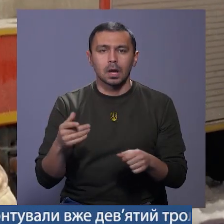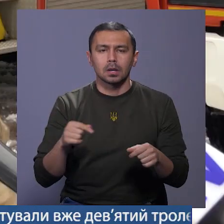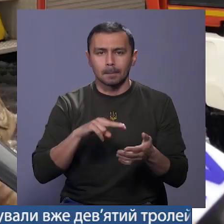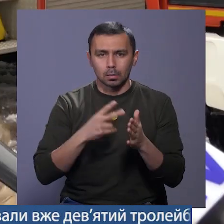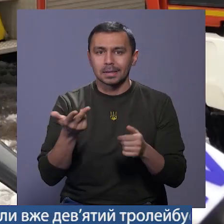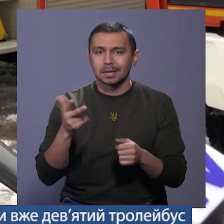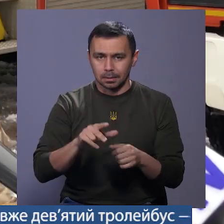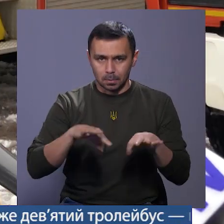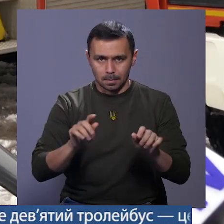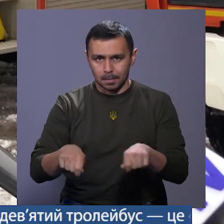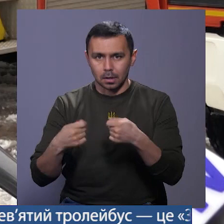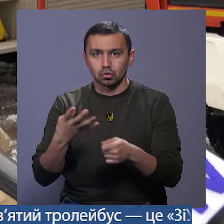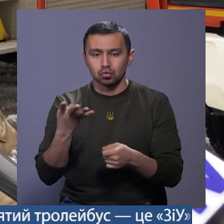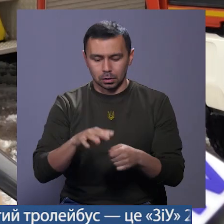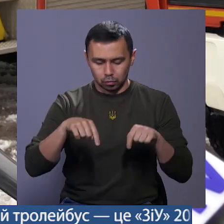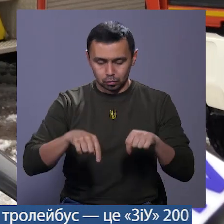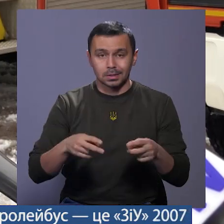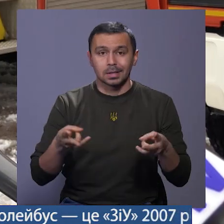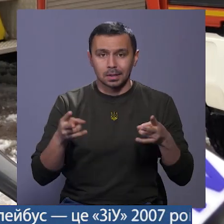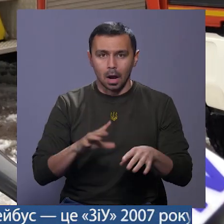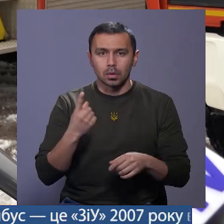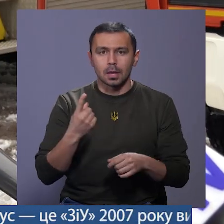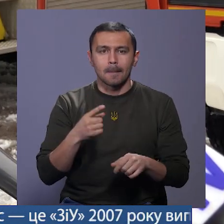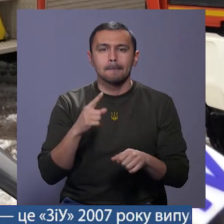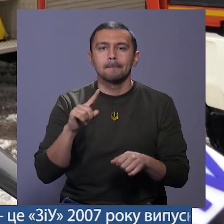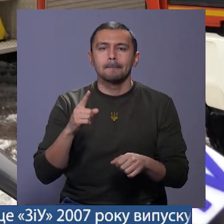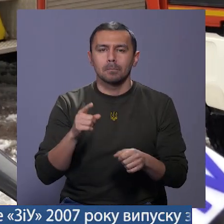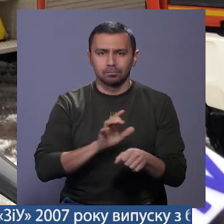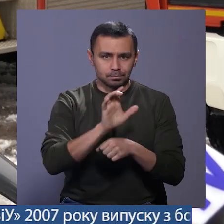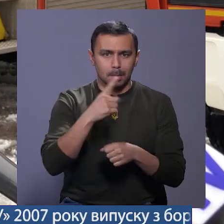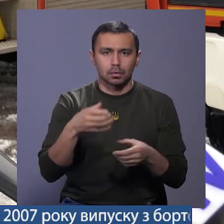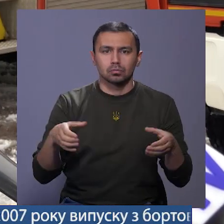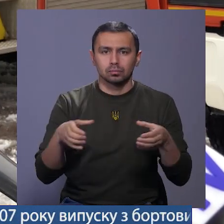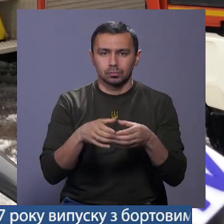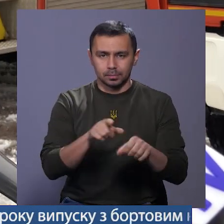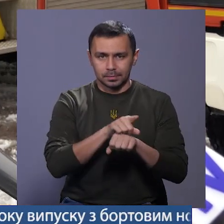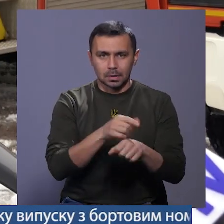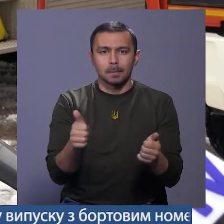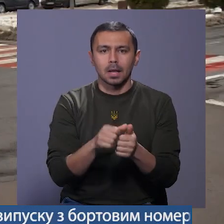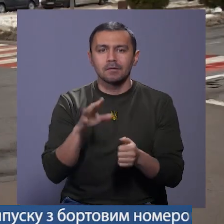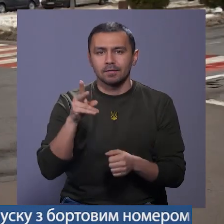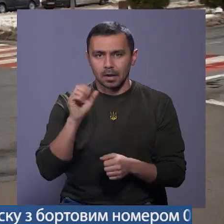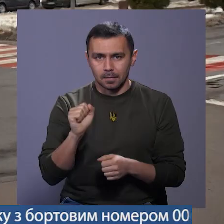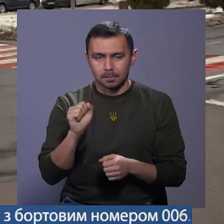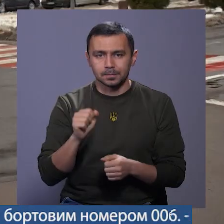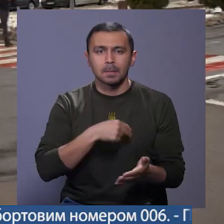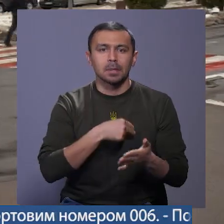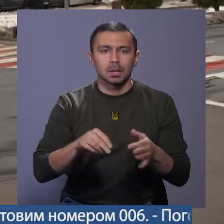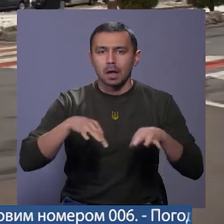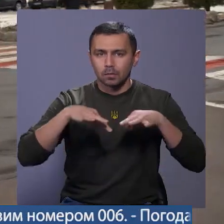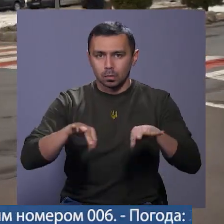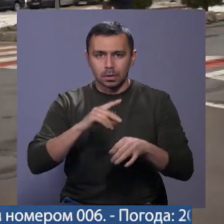машин сюди. Чотири машини залишаються тут, а одна йде на першу танкову під Авдіївку машинка. Придбали